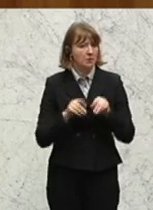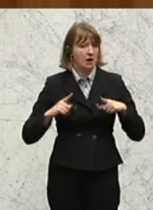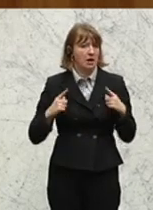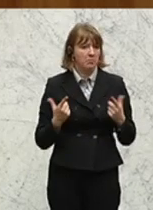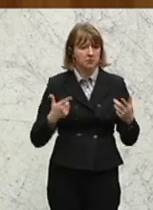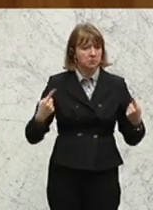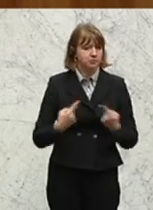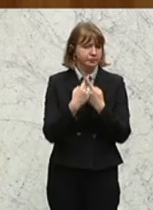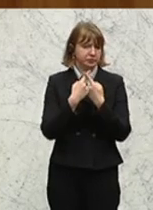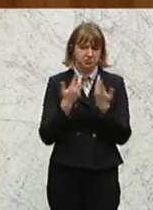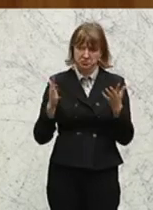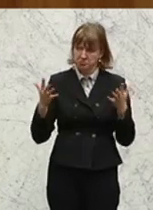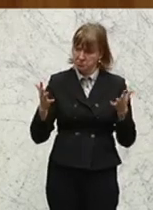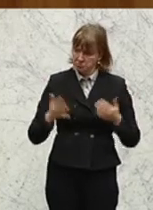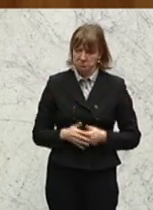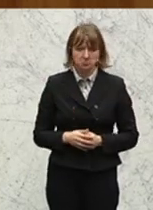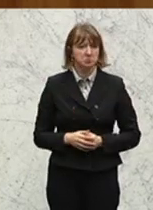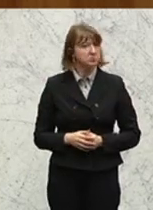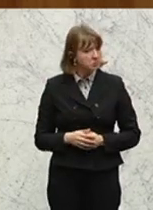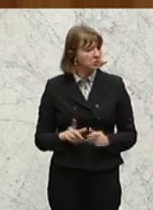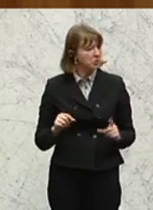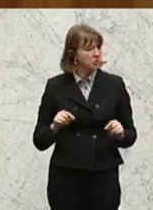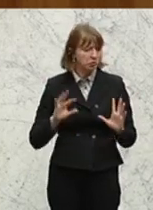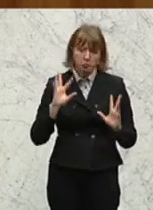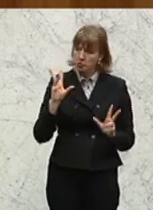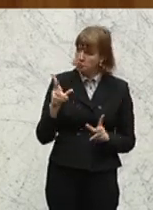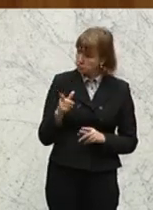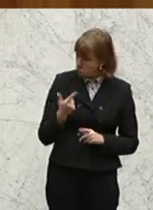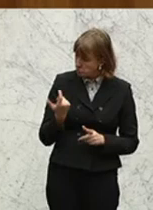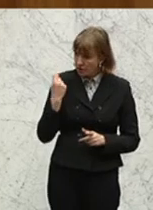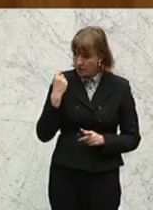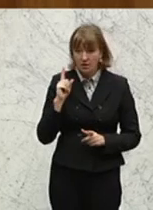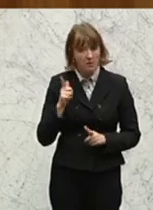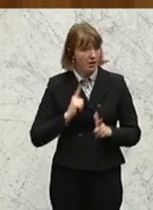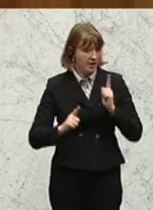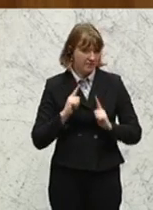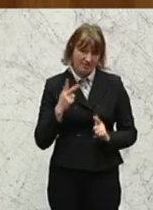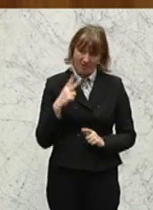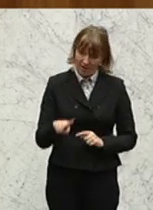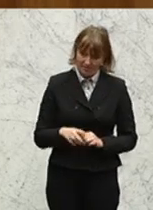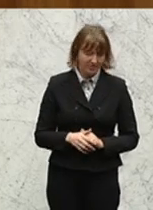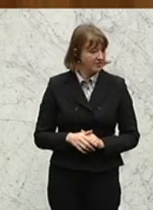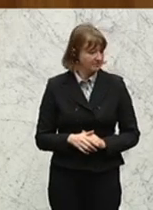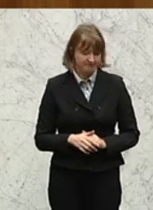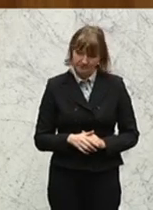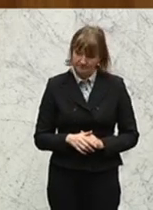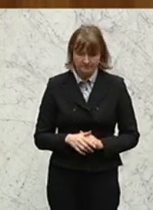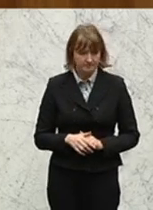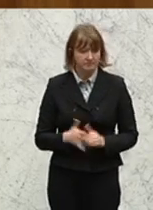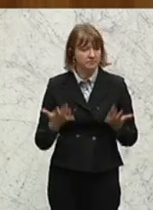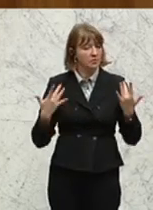Volksgruppenkonflikte. Klingt danach, dass alles eitelwonne ist, ist es aber leider nicht, nämlich überhaupt nicht.